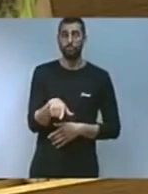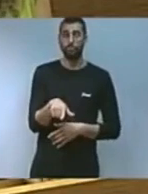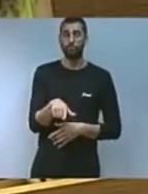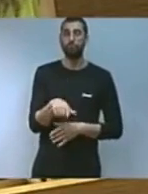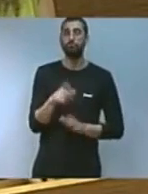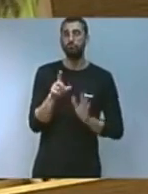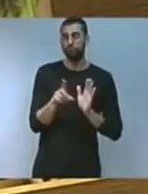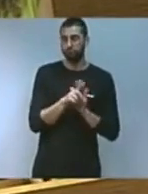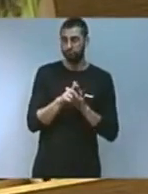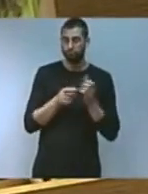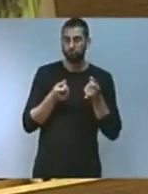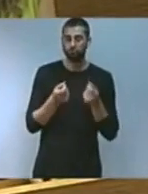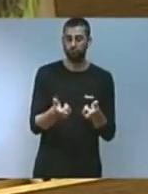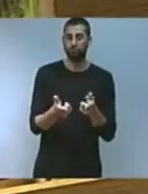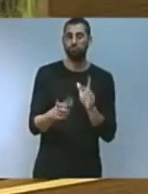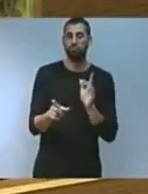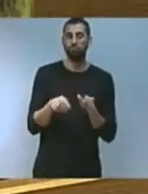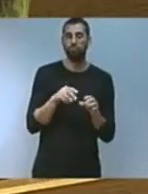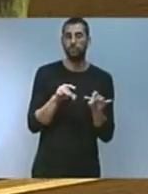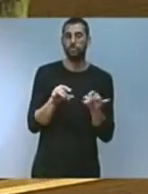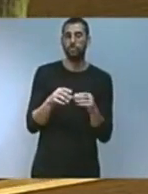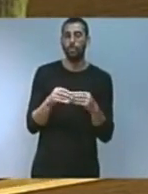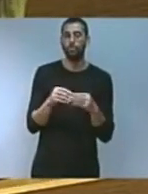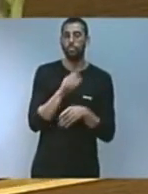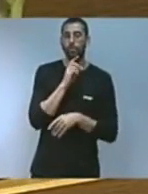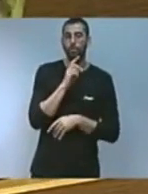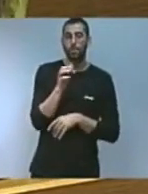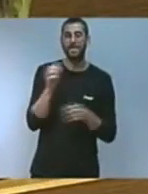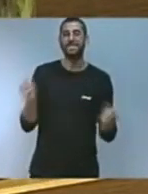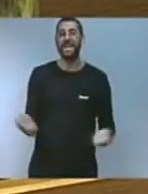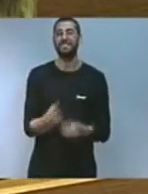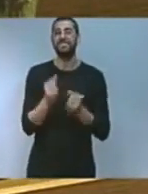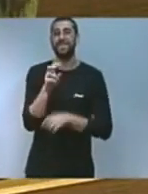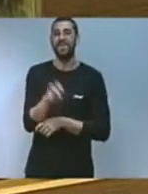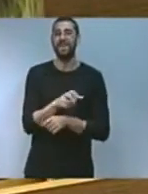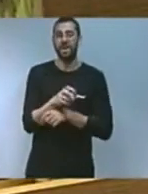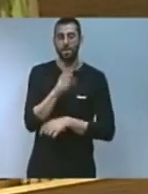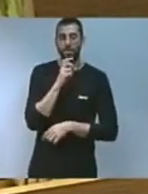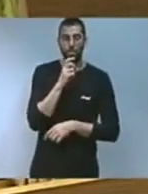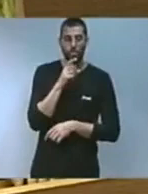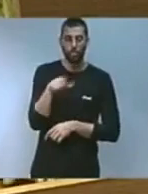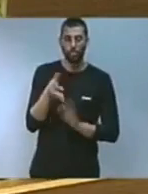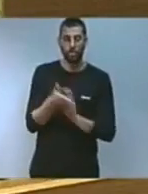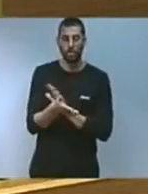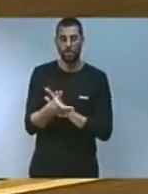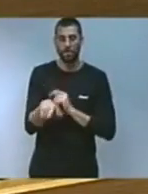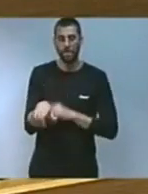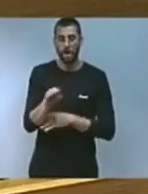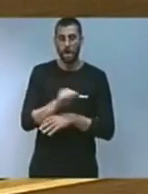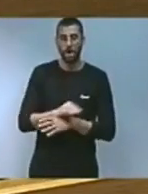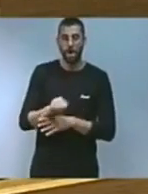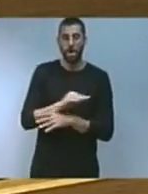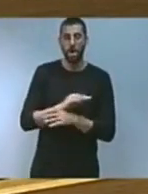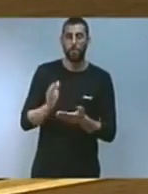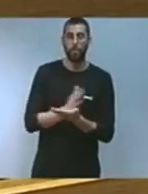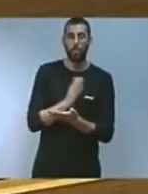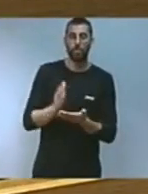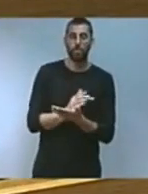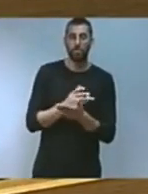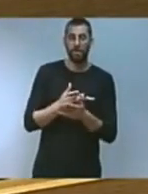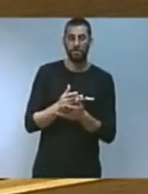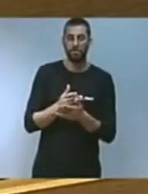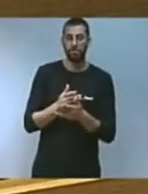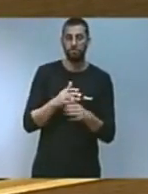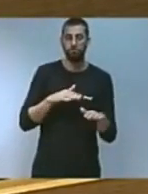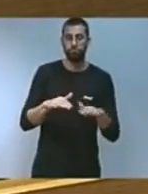i de les mesures de gestió i finançament de l'activitat agrària que fomenten el manteniment de l'activitat productiva la millora de les condicions